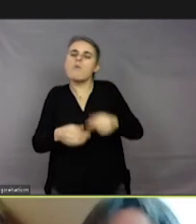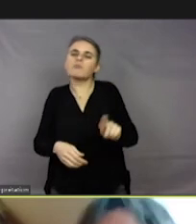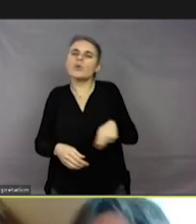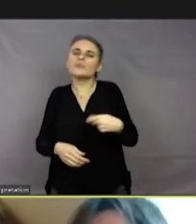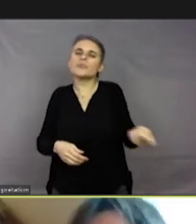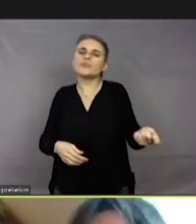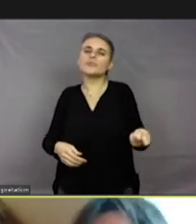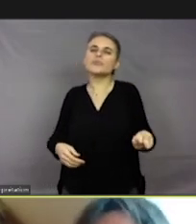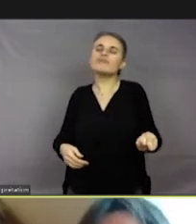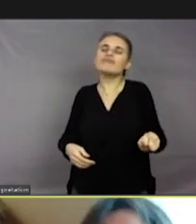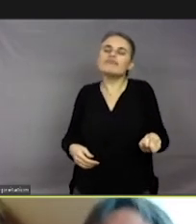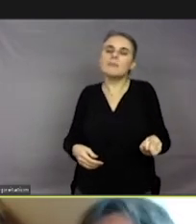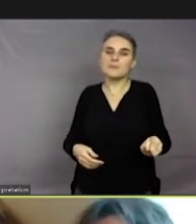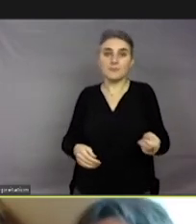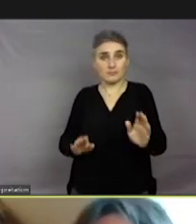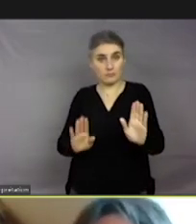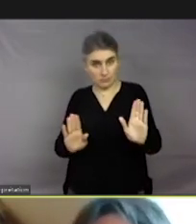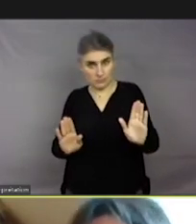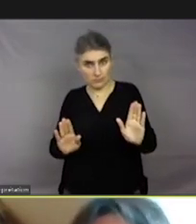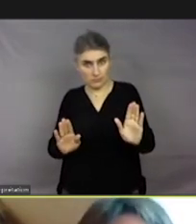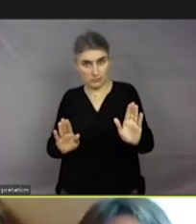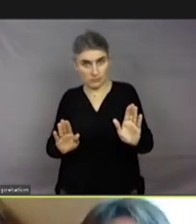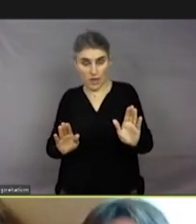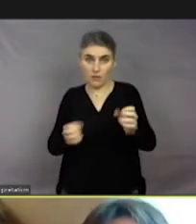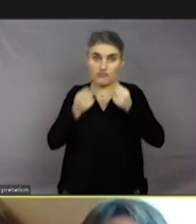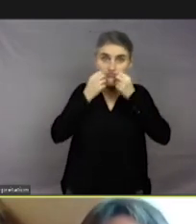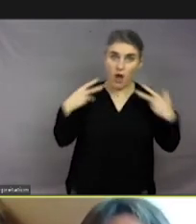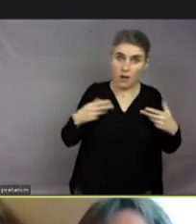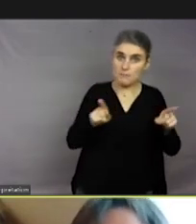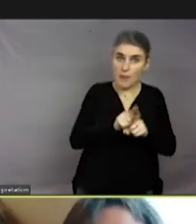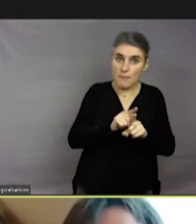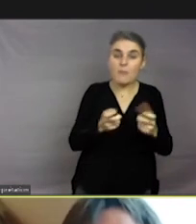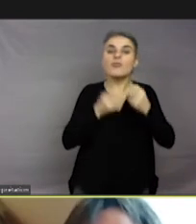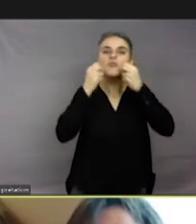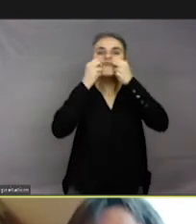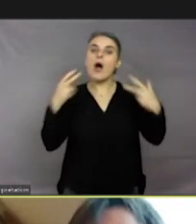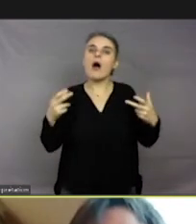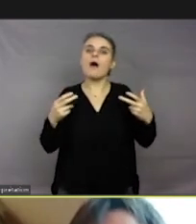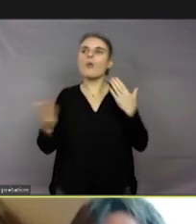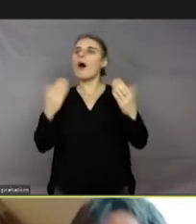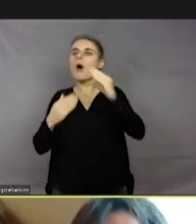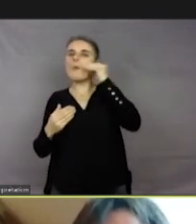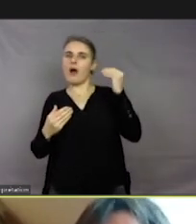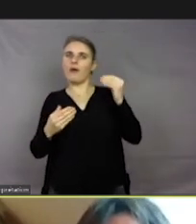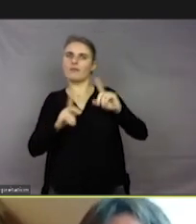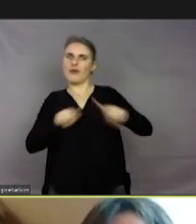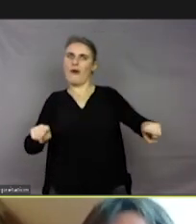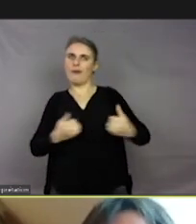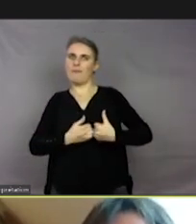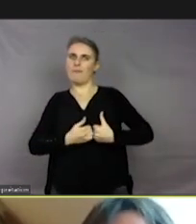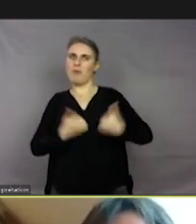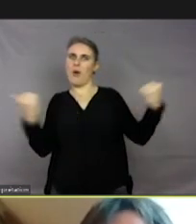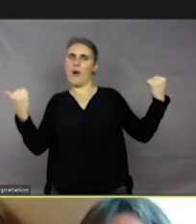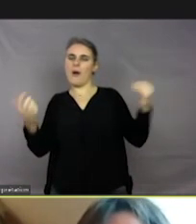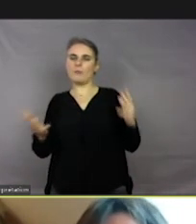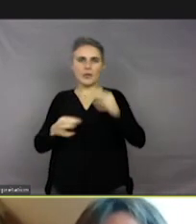parlant comme démonstration. Mais c'est également le cas chez les chats. Les chats sont un petit peu loin de nous. Je vais ralentir un petit peu